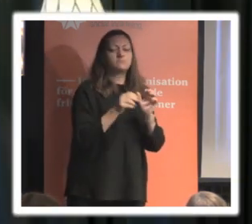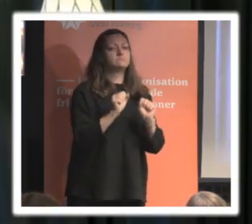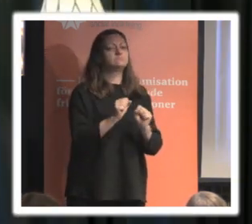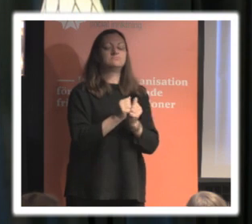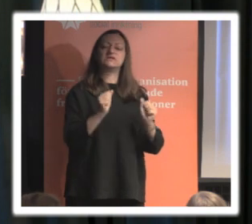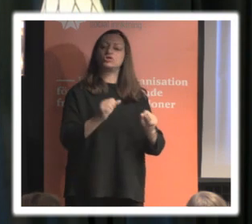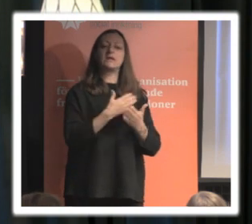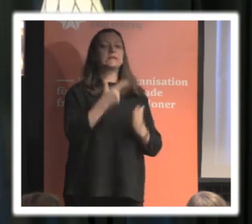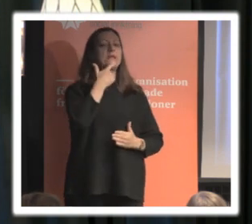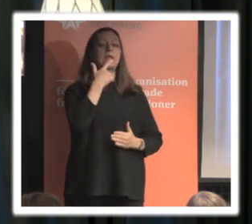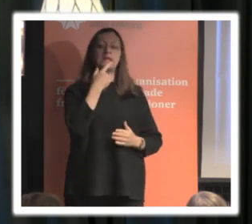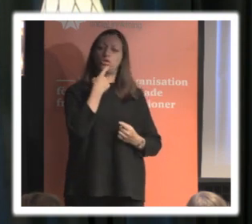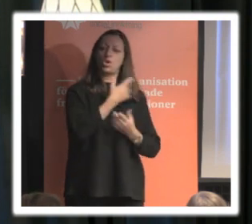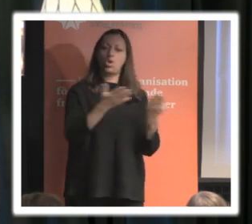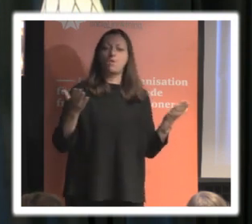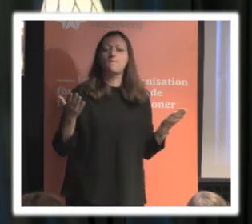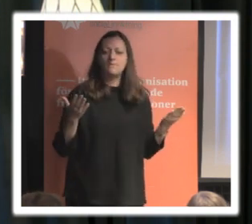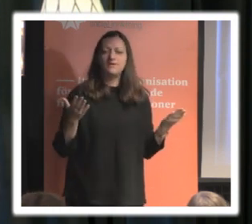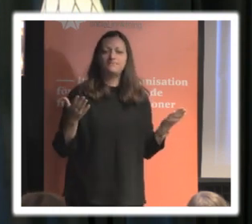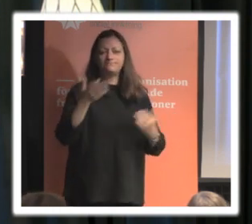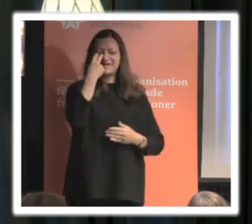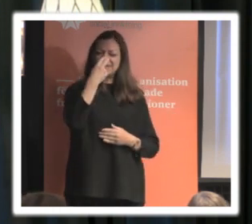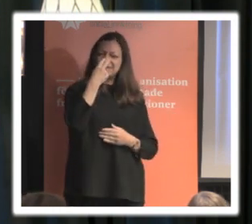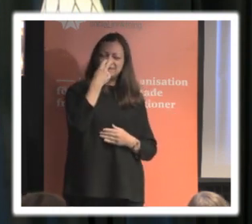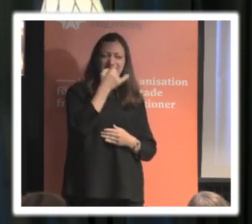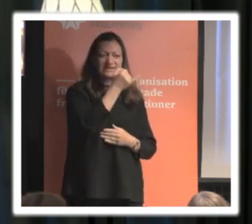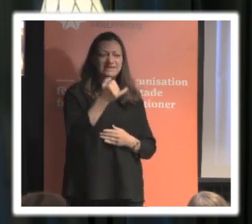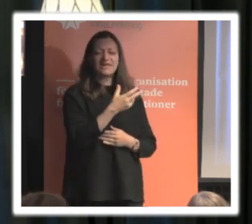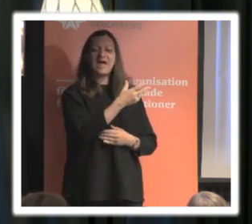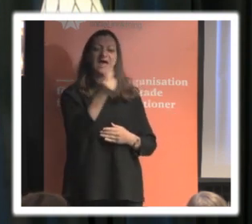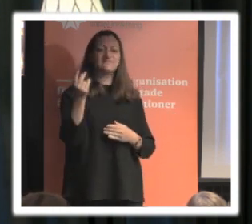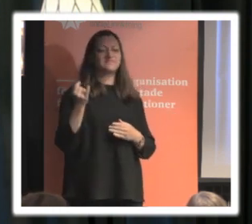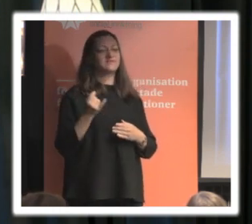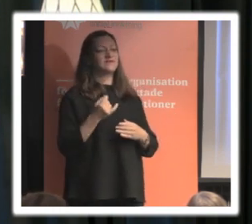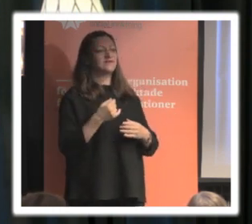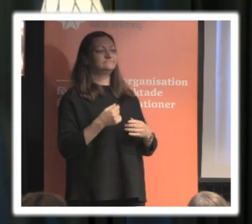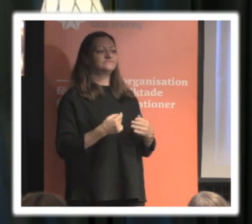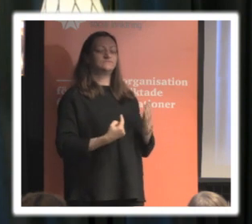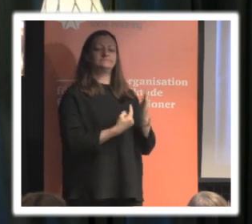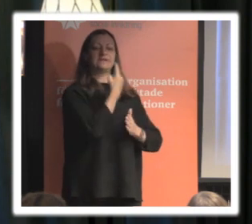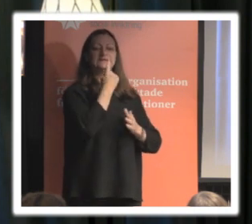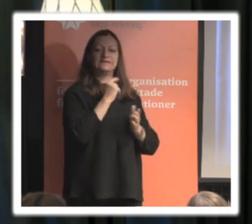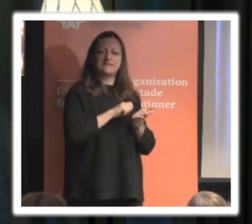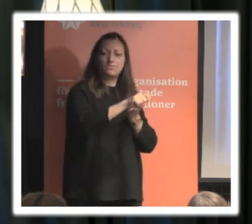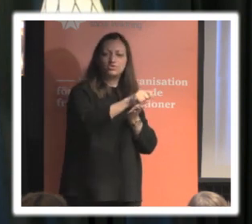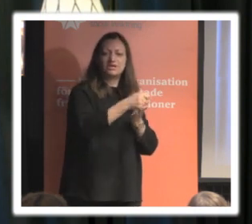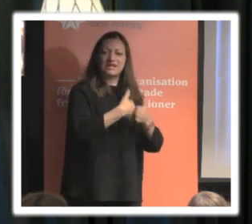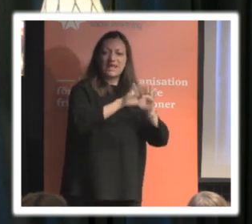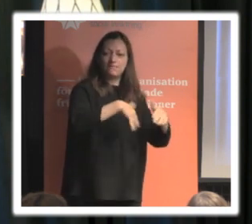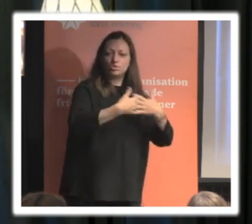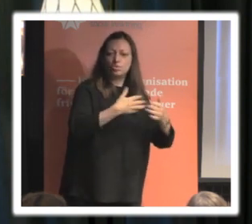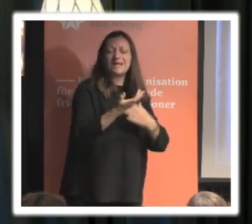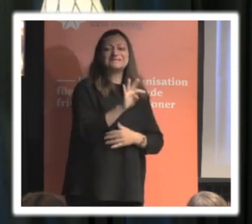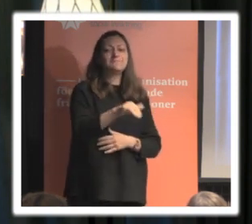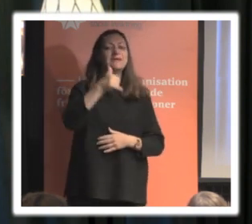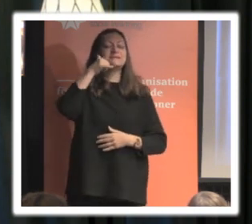berätta om det man kan titta på andra incidentrapporter som redan görs teleoperatörer har till exempel